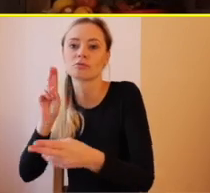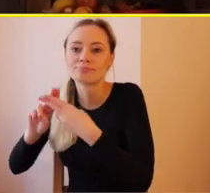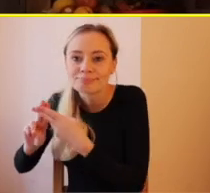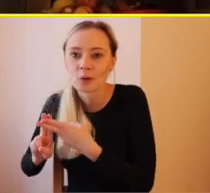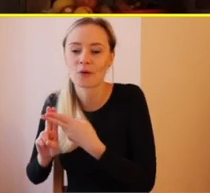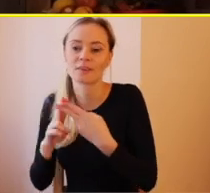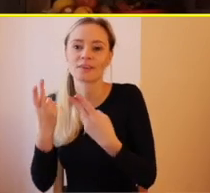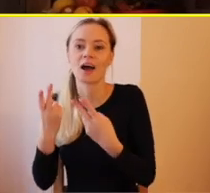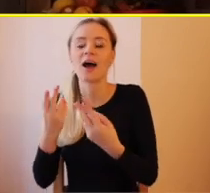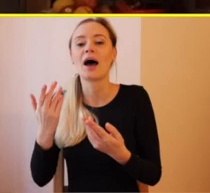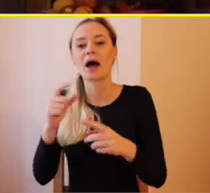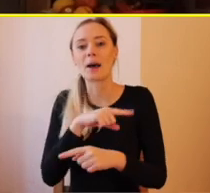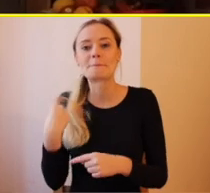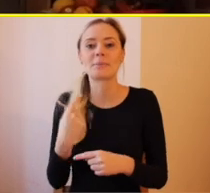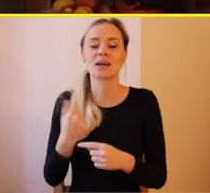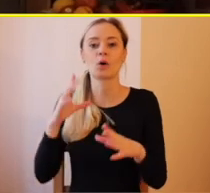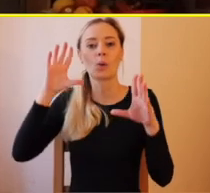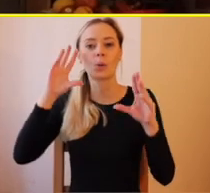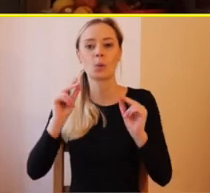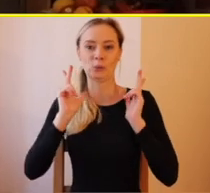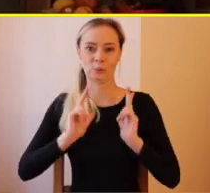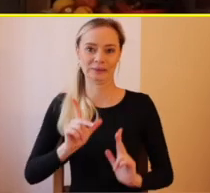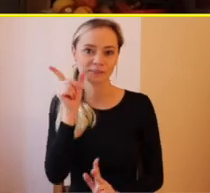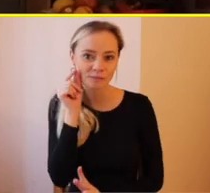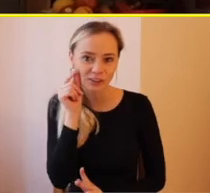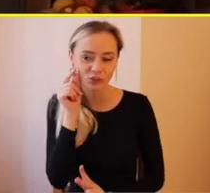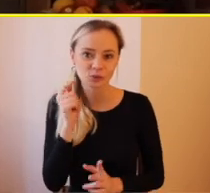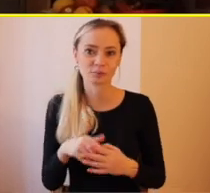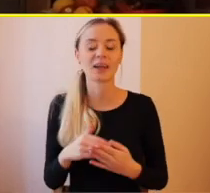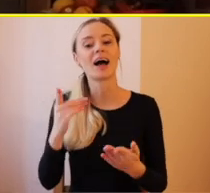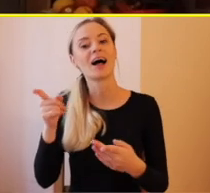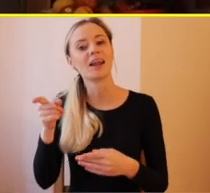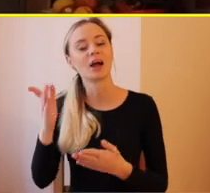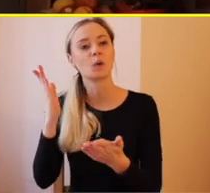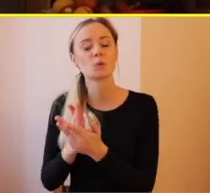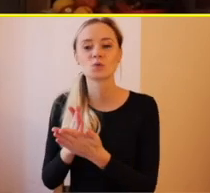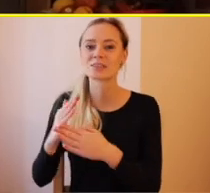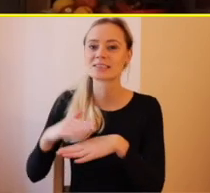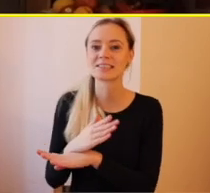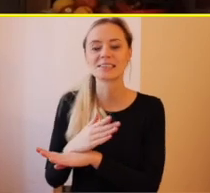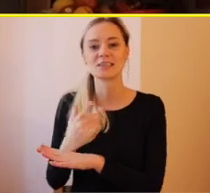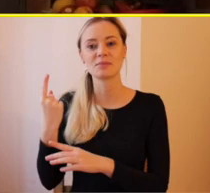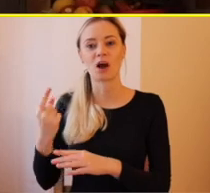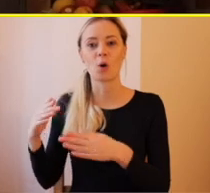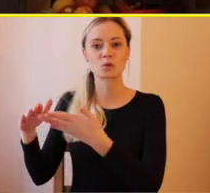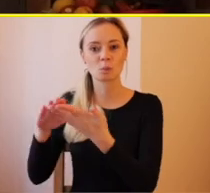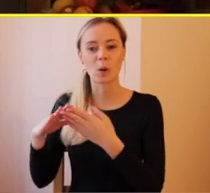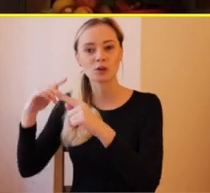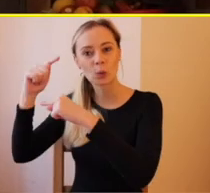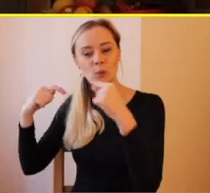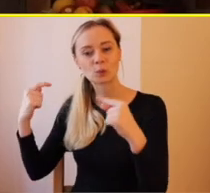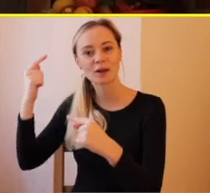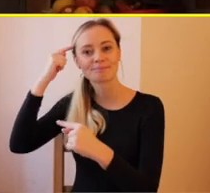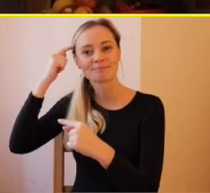bol okolo svojich bratrancov, aj z jednej, aj z druhej strany. Ale už som tam videla, tá mentalita ľudí sa